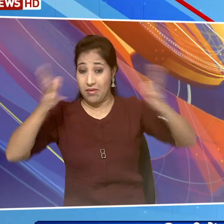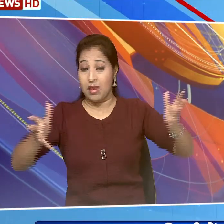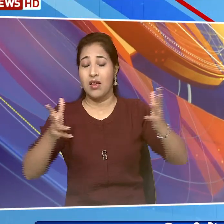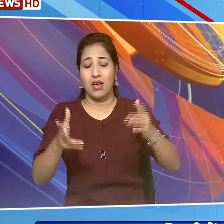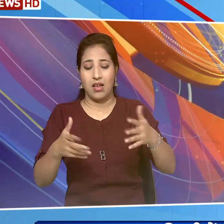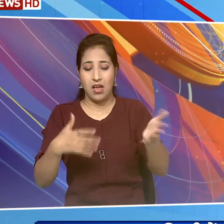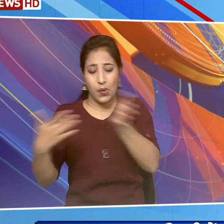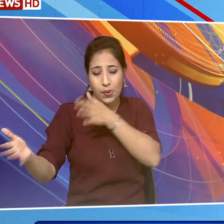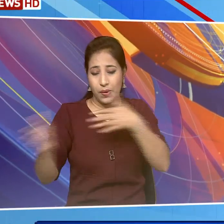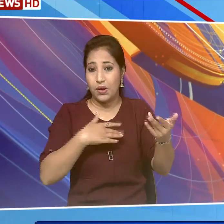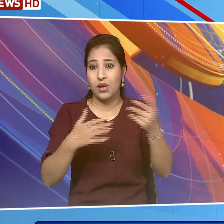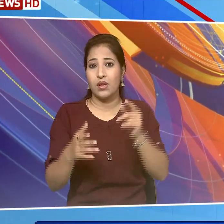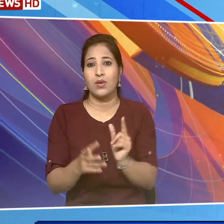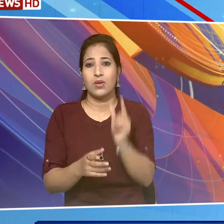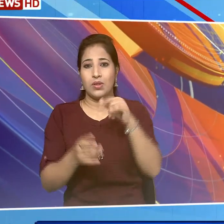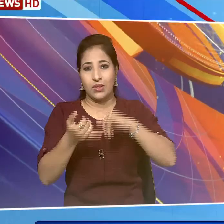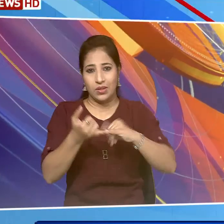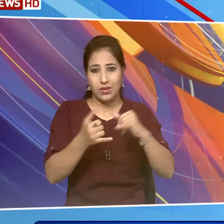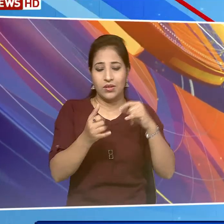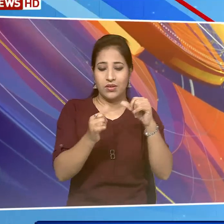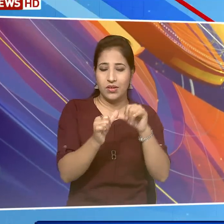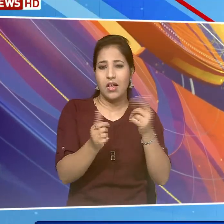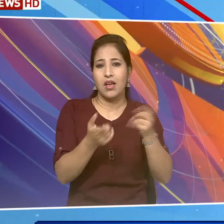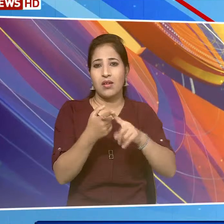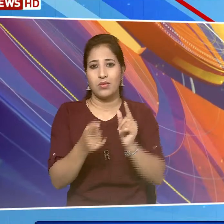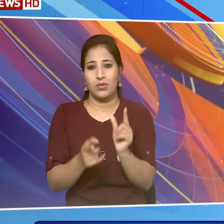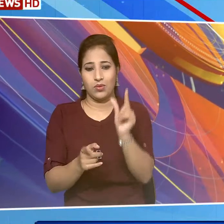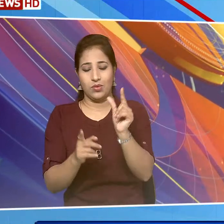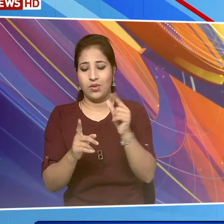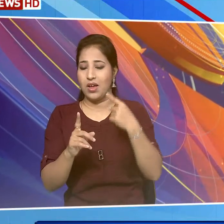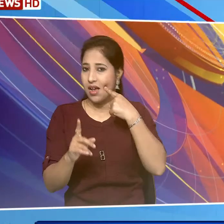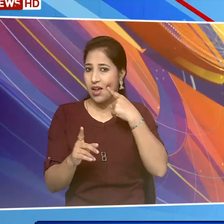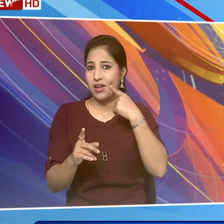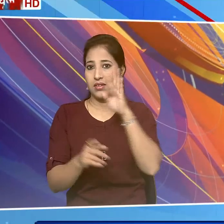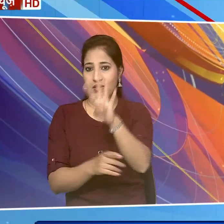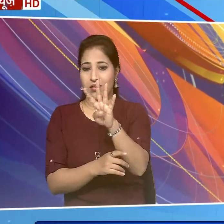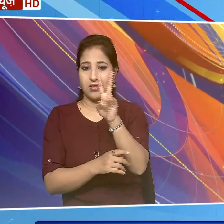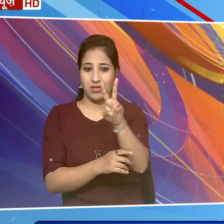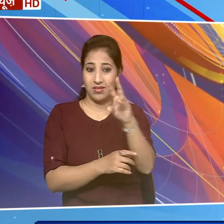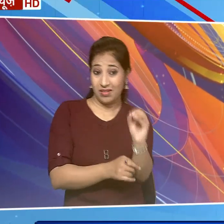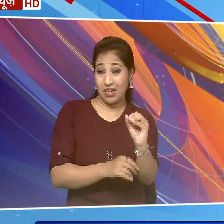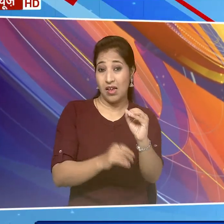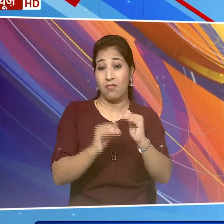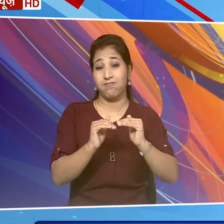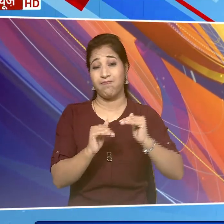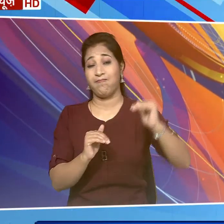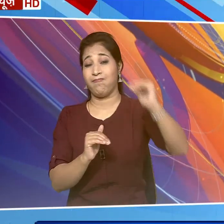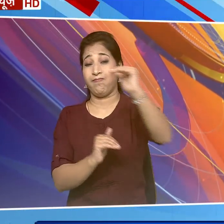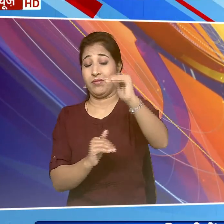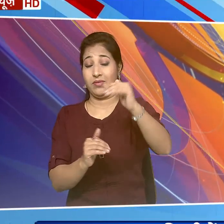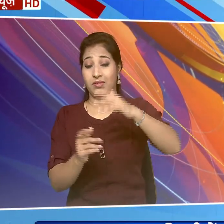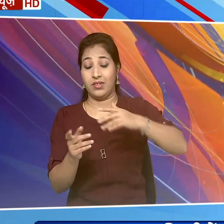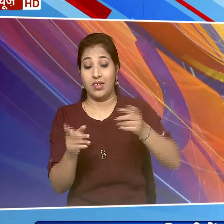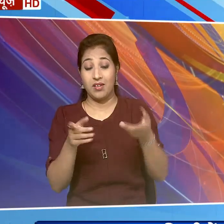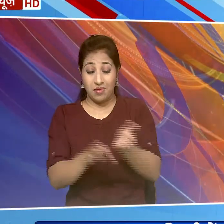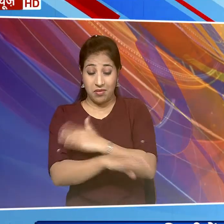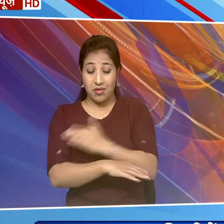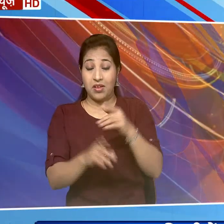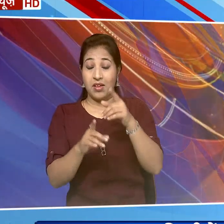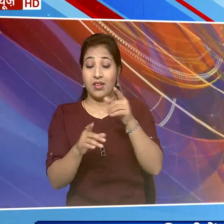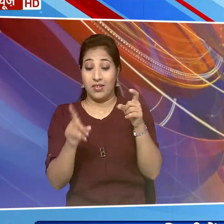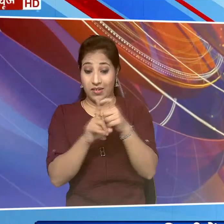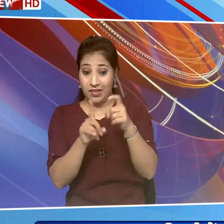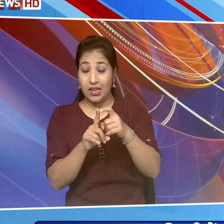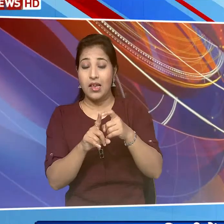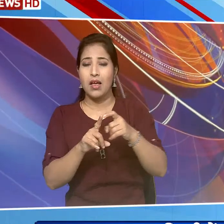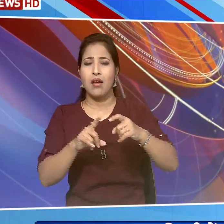प्रोडूशन पूसा में रहा यहाँ एक यू आई चार सो बीस के स्तर पर पहुँच गया बीते कुछ दिनों में दिल्ली में प्रोडूशन का स्तर